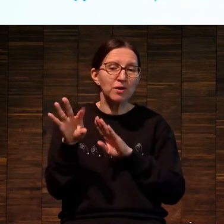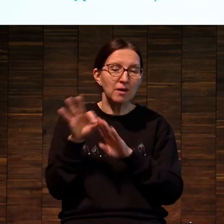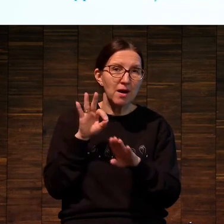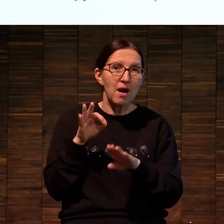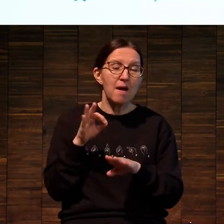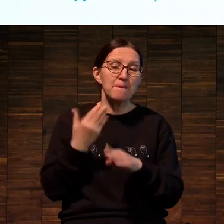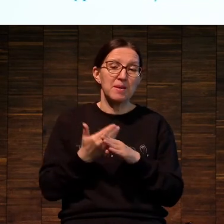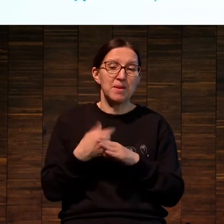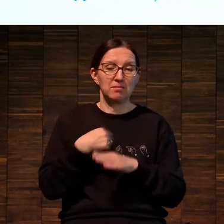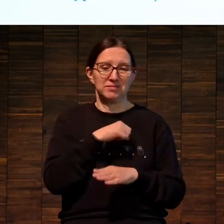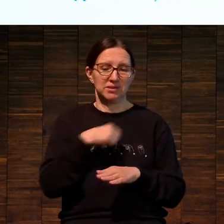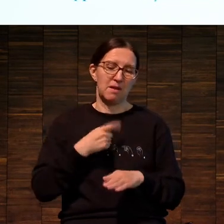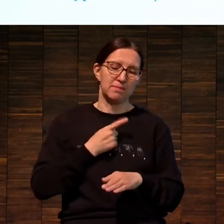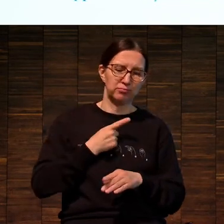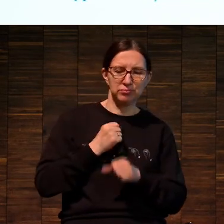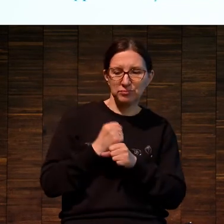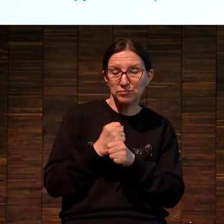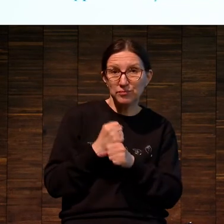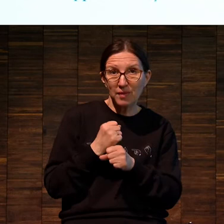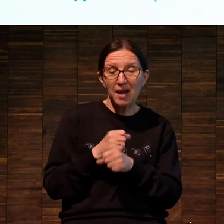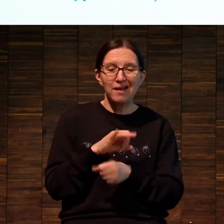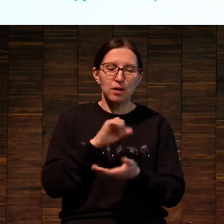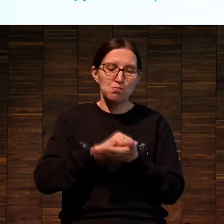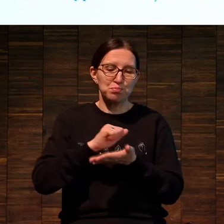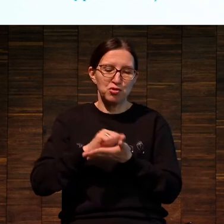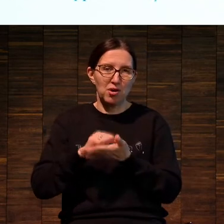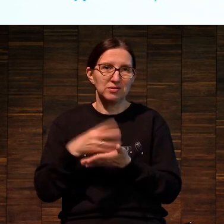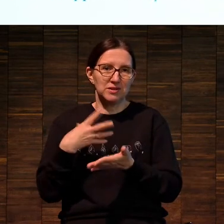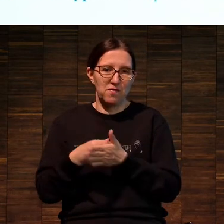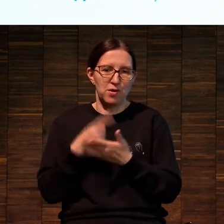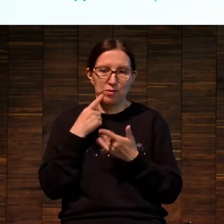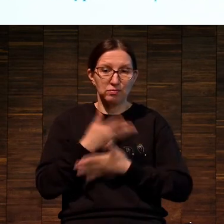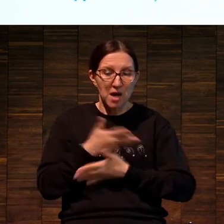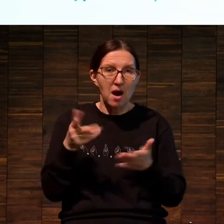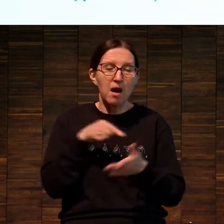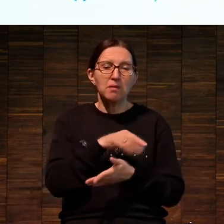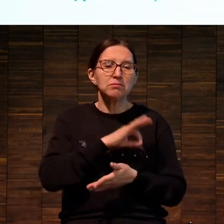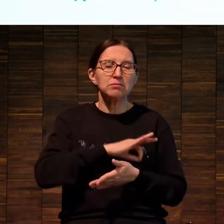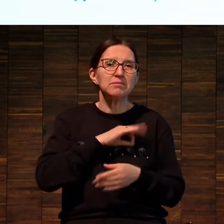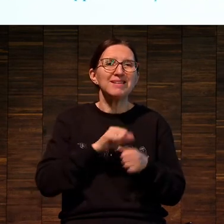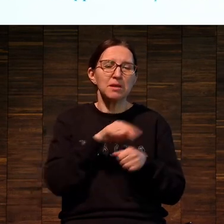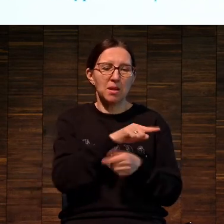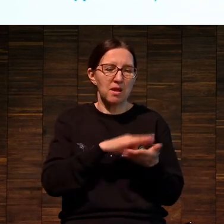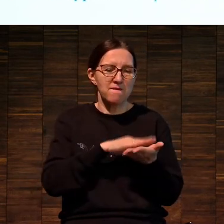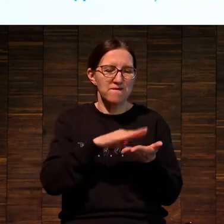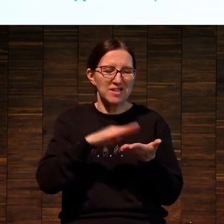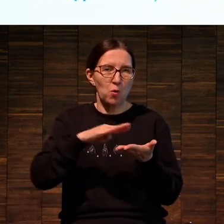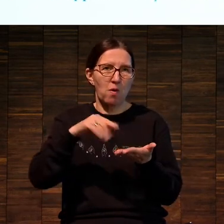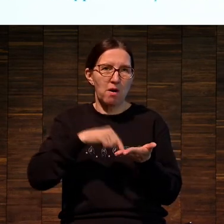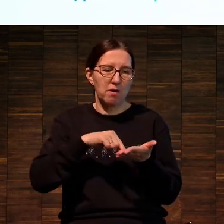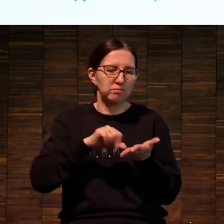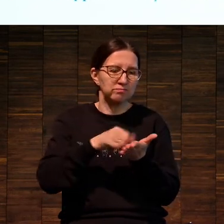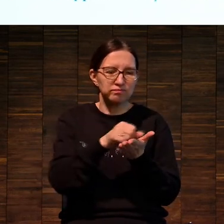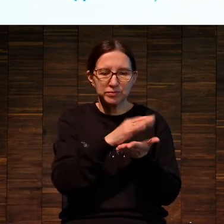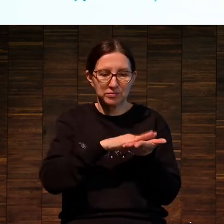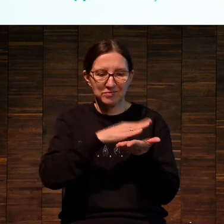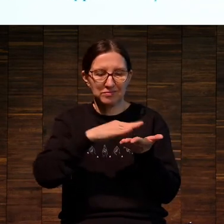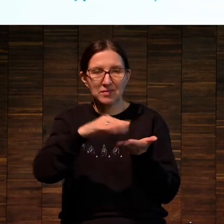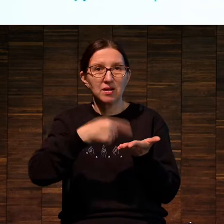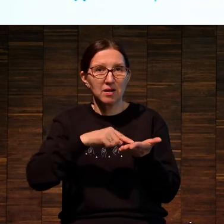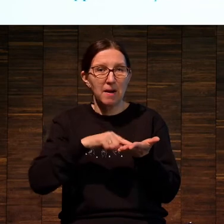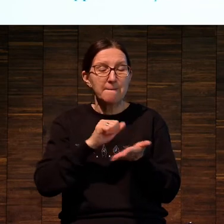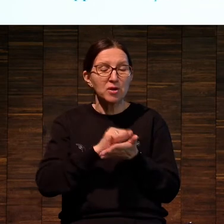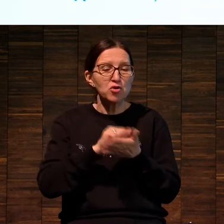если они работают самостоятельно, используют печать как медиум, они чаще всего прибегают к высокой печати. Почему? Это уже,